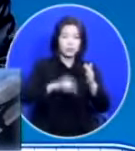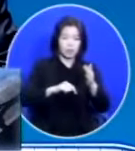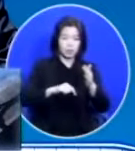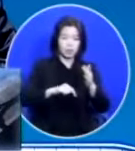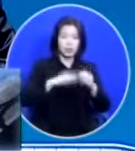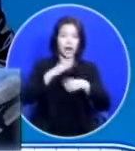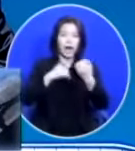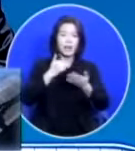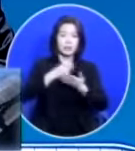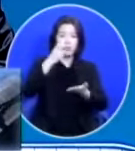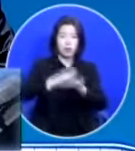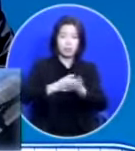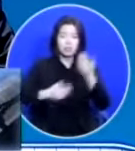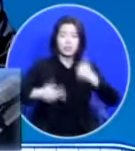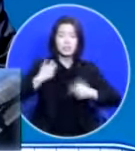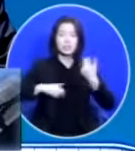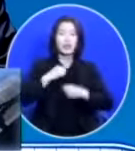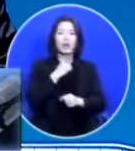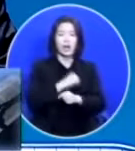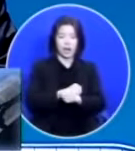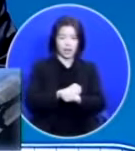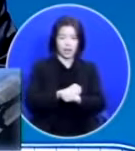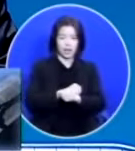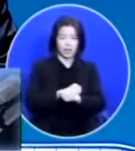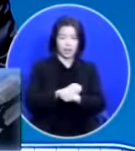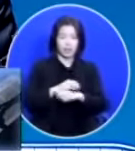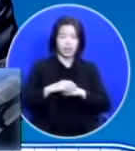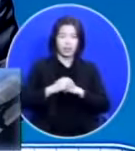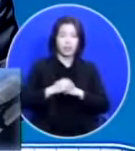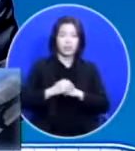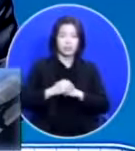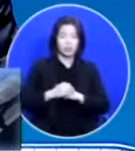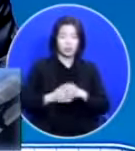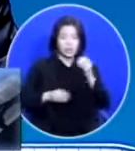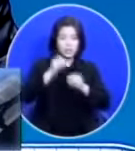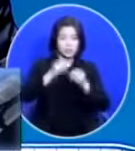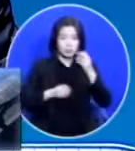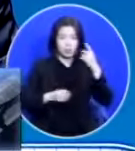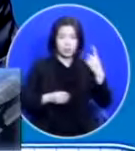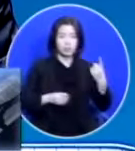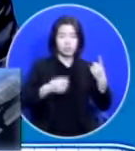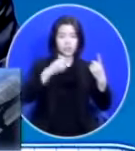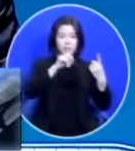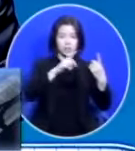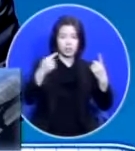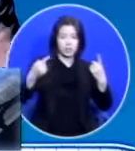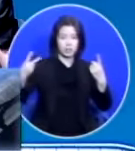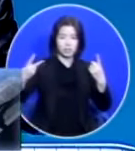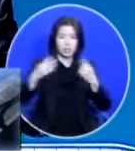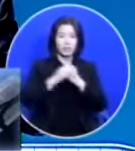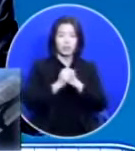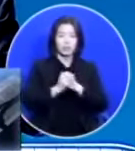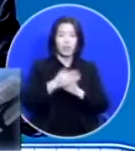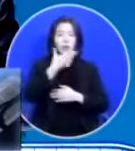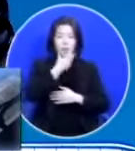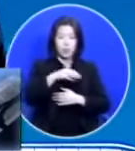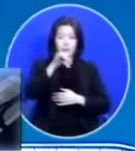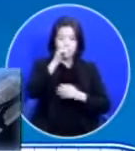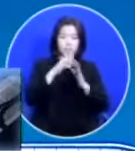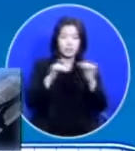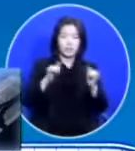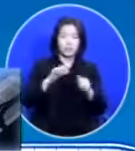하나님의 법을 즐거워하되 10편 1편 1절 2절 말씀에 복 있는 자는